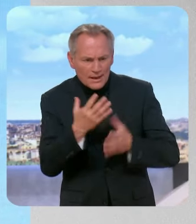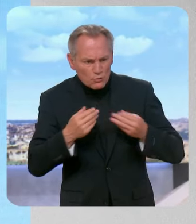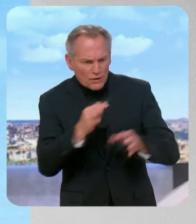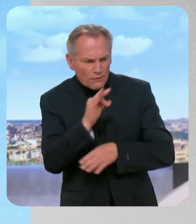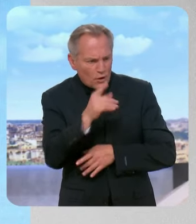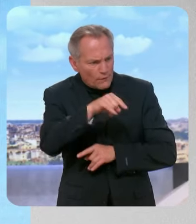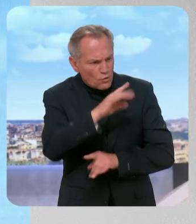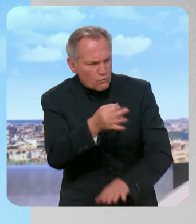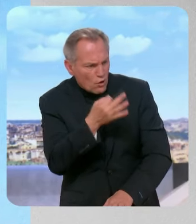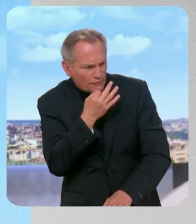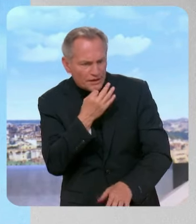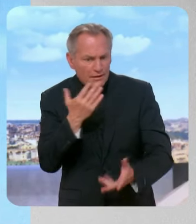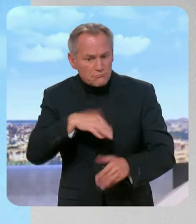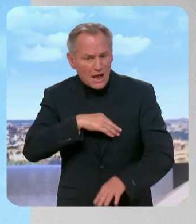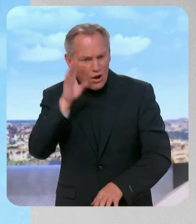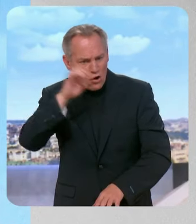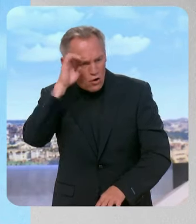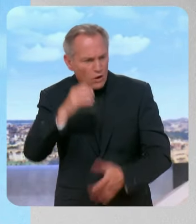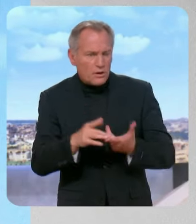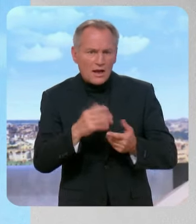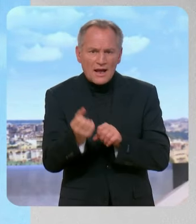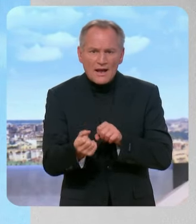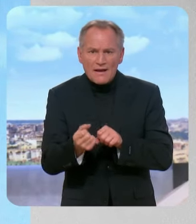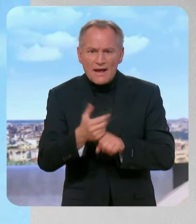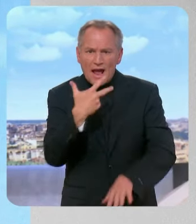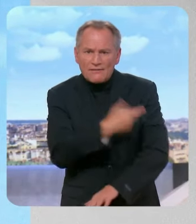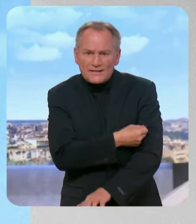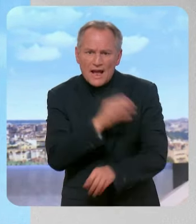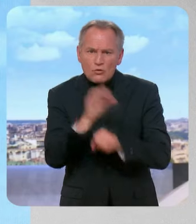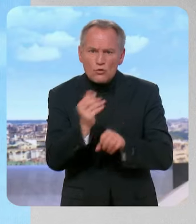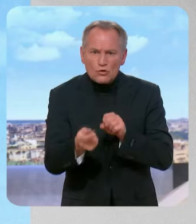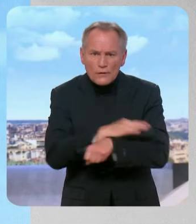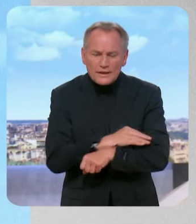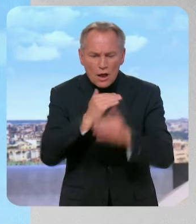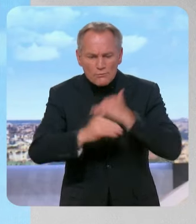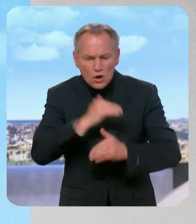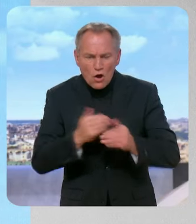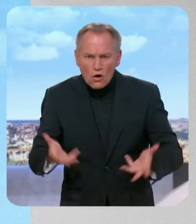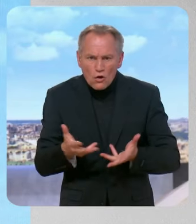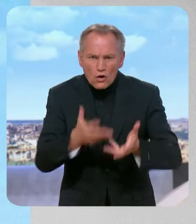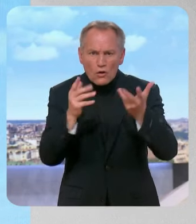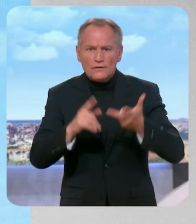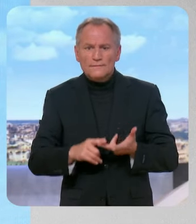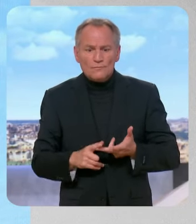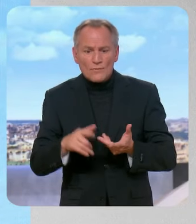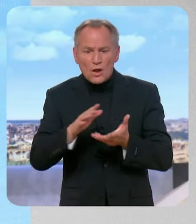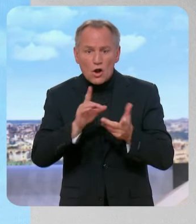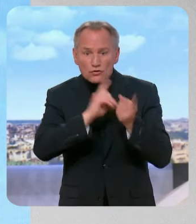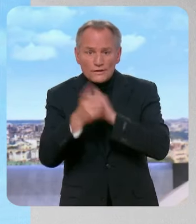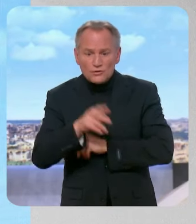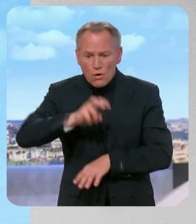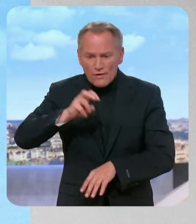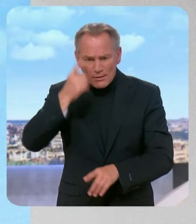européenne. Les vaccins anti-Covid, le plan de relance, la transformation écologique de l'Europe. Ça n'aurait pas été